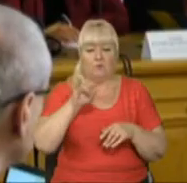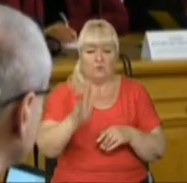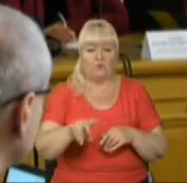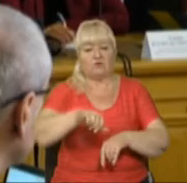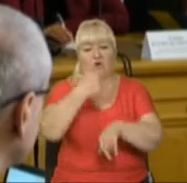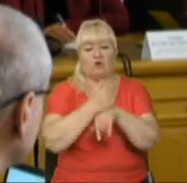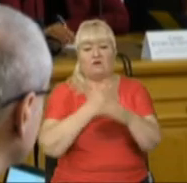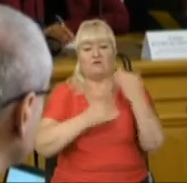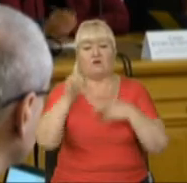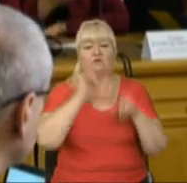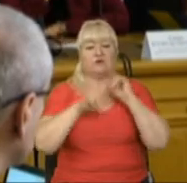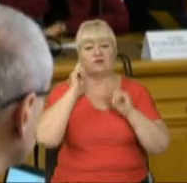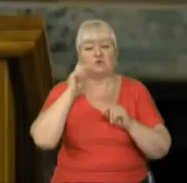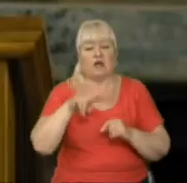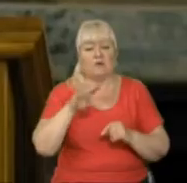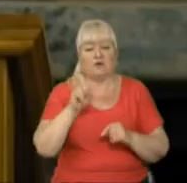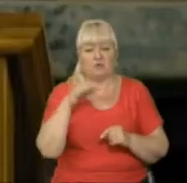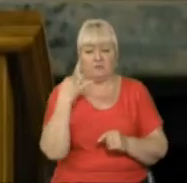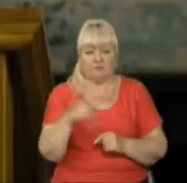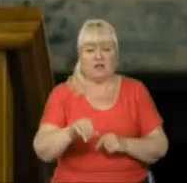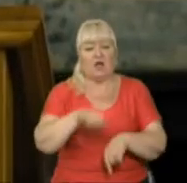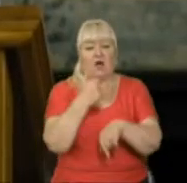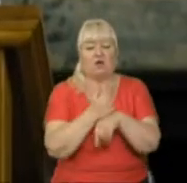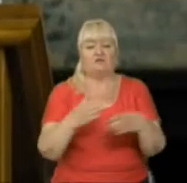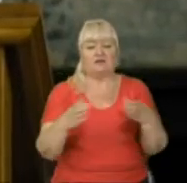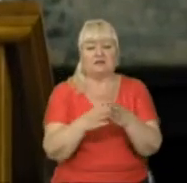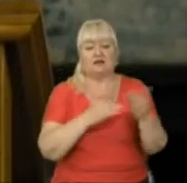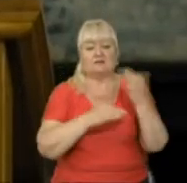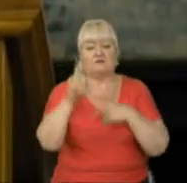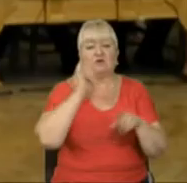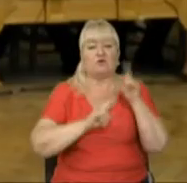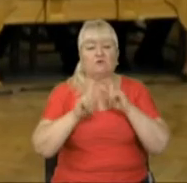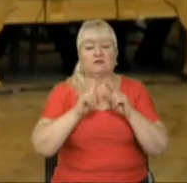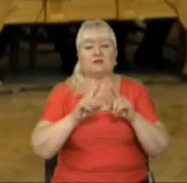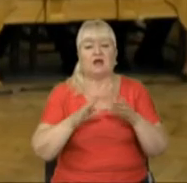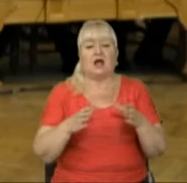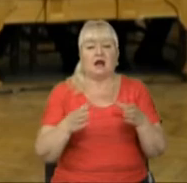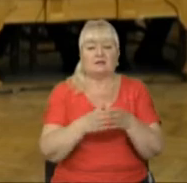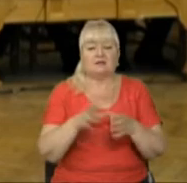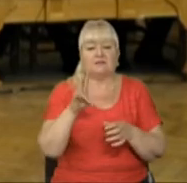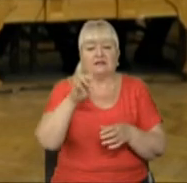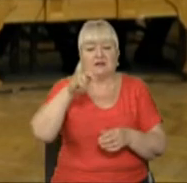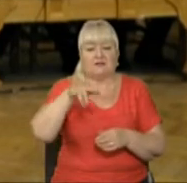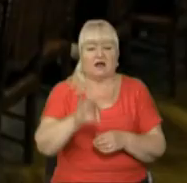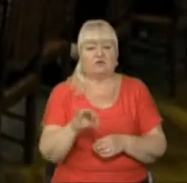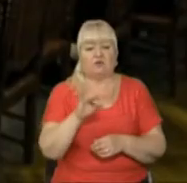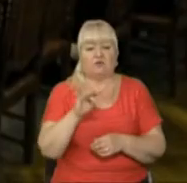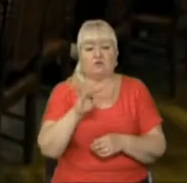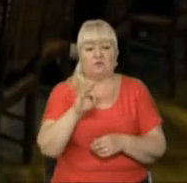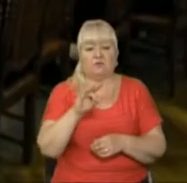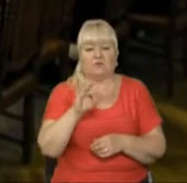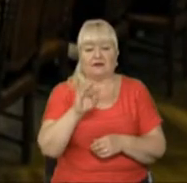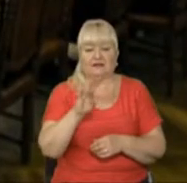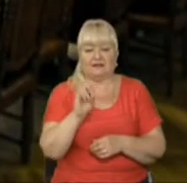голова Верховної ради України Андрій Парубій, голова делегації Верховної ради у парламентській асамблеї НАТО Оксана Юренець та